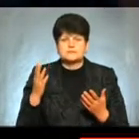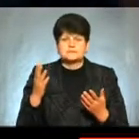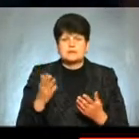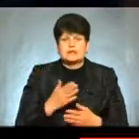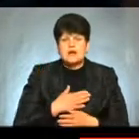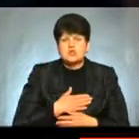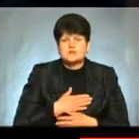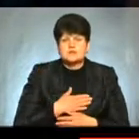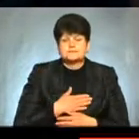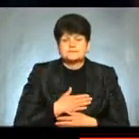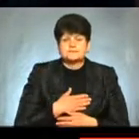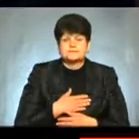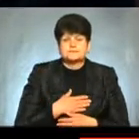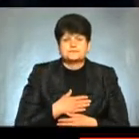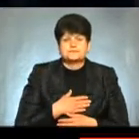наша